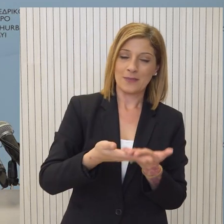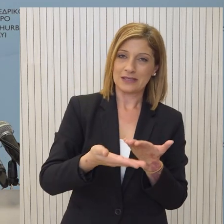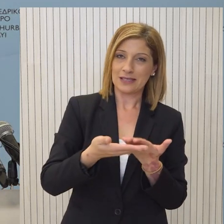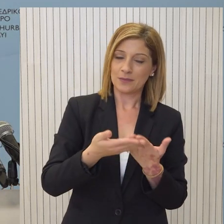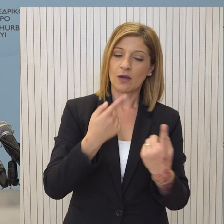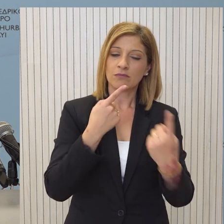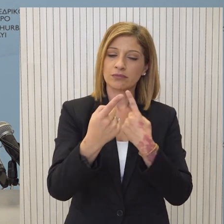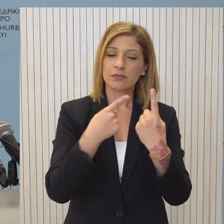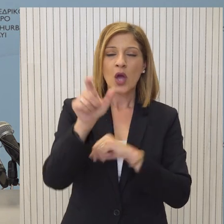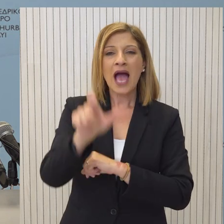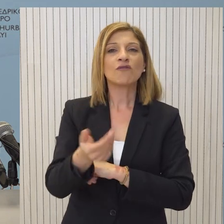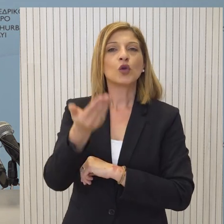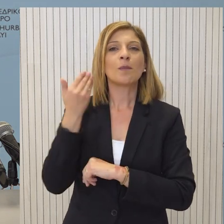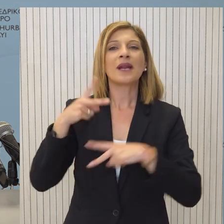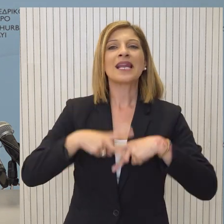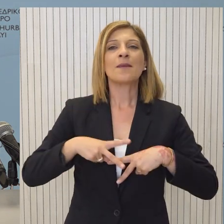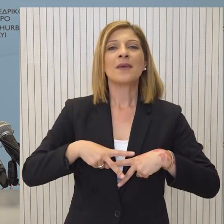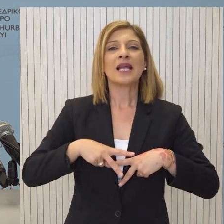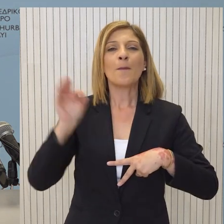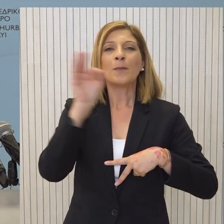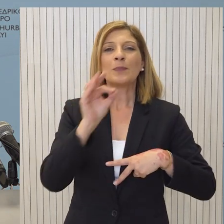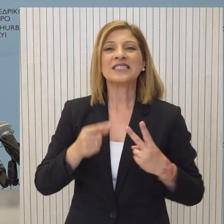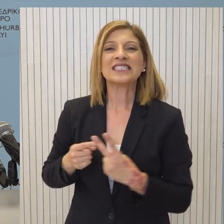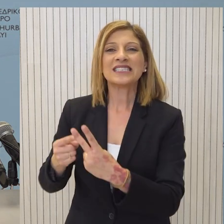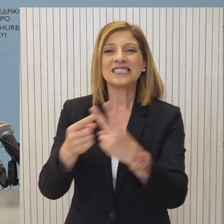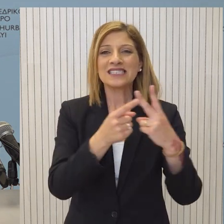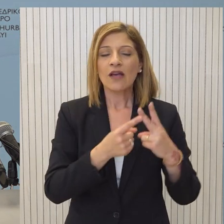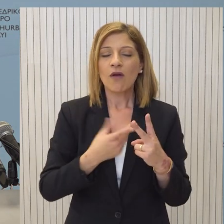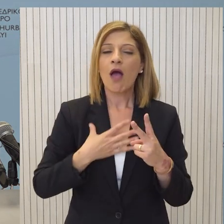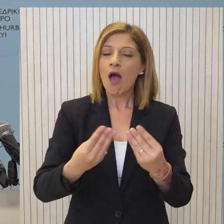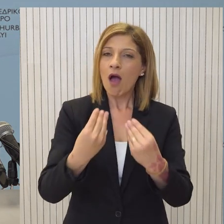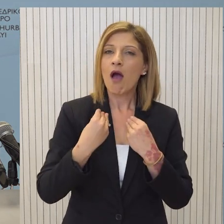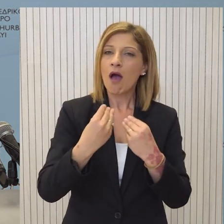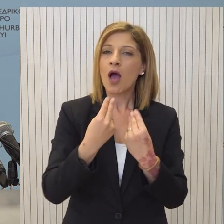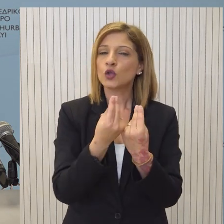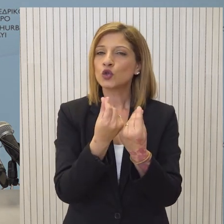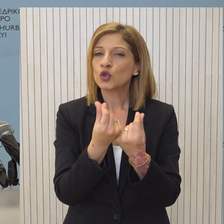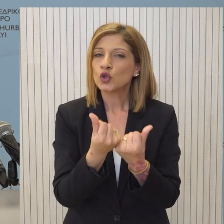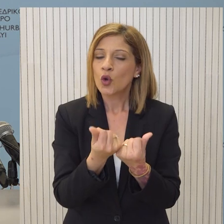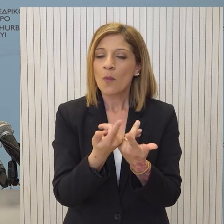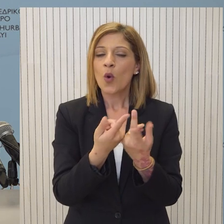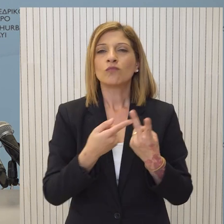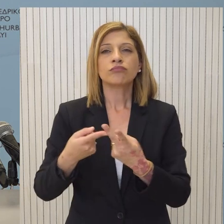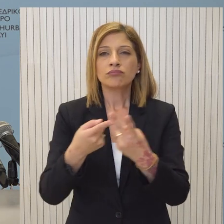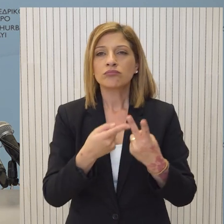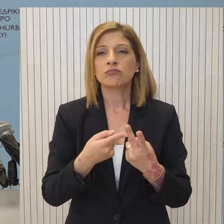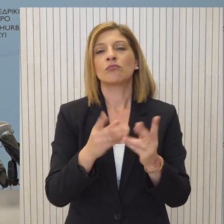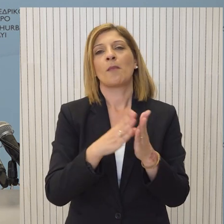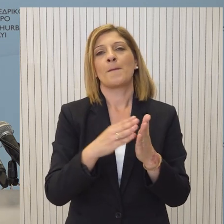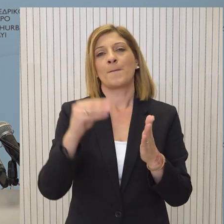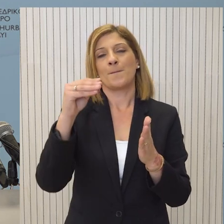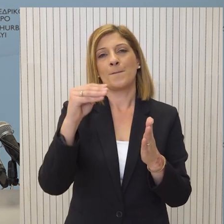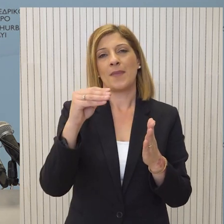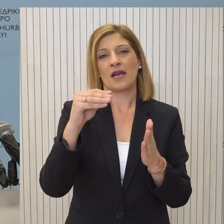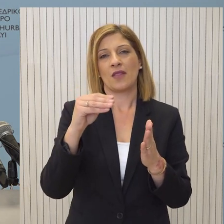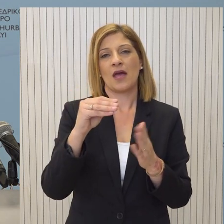προηγούμενης ιδιότητάς του ως Υπουργός Ψηφιακής Πολιτικής η άντληση τεχνογνωσίας ως προς την υλοποίηση του πολύ πετυχημένου παραδείγματος